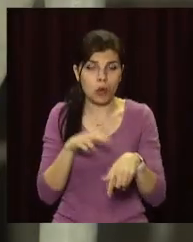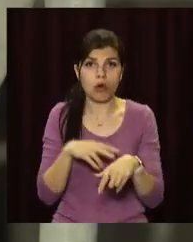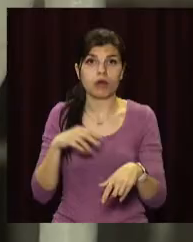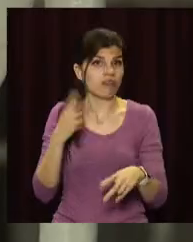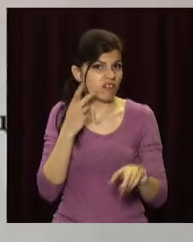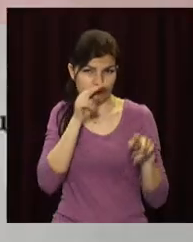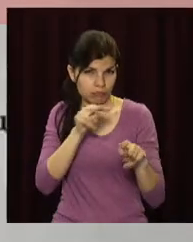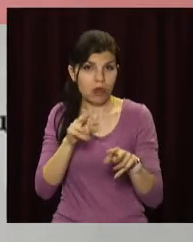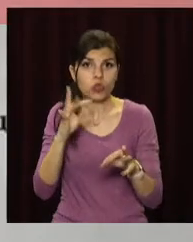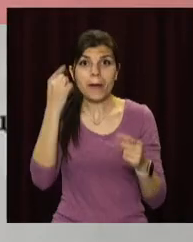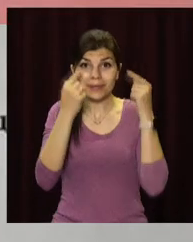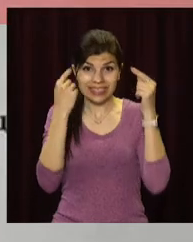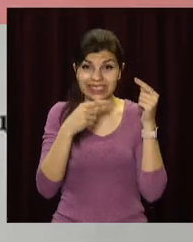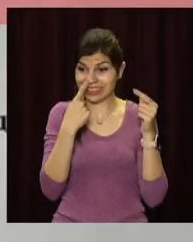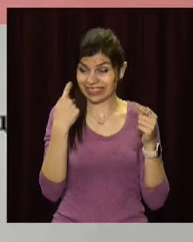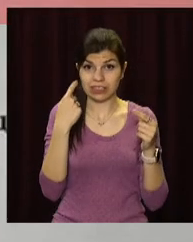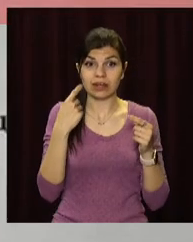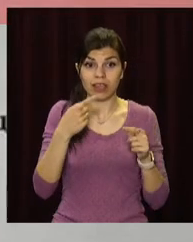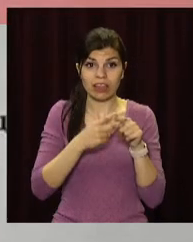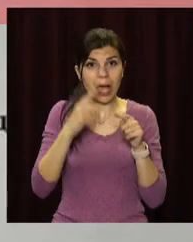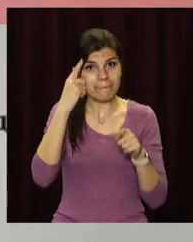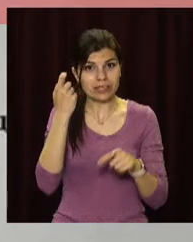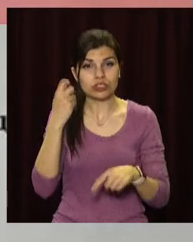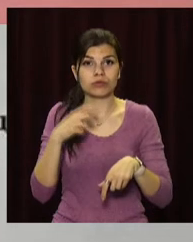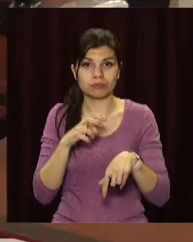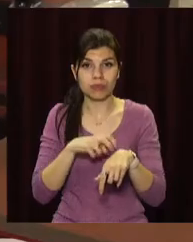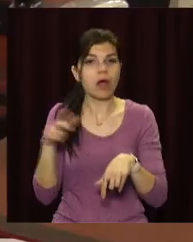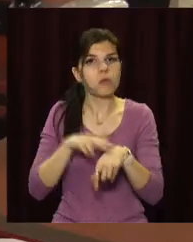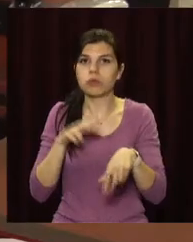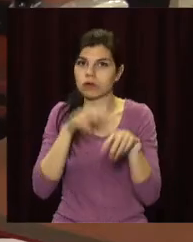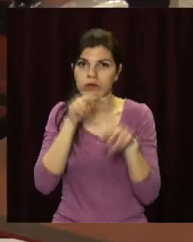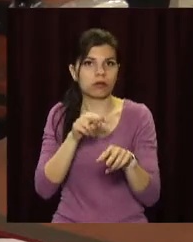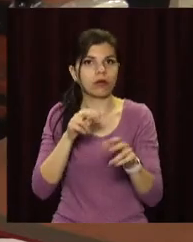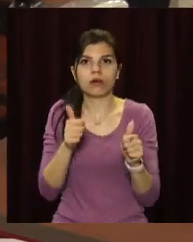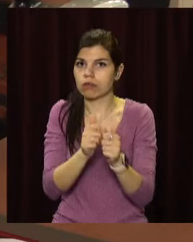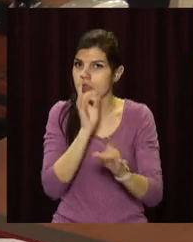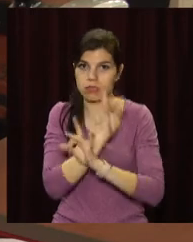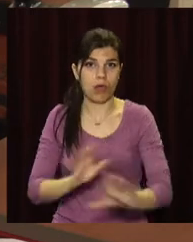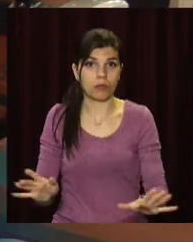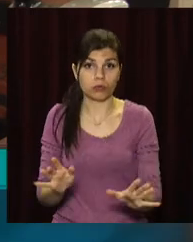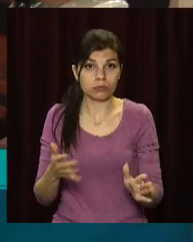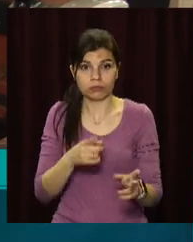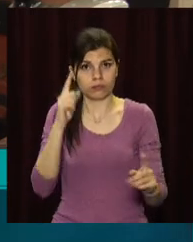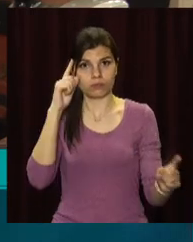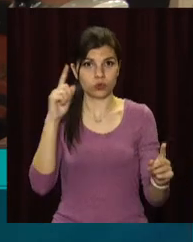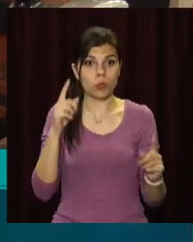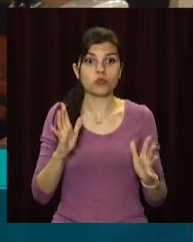лікарня дізналася, з 1 червня поліціянти більше в них не чатуватимуть. Ми отримали письмо,